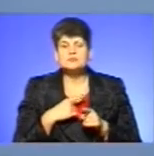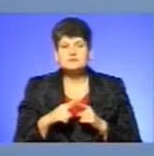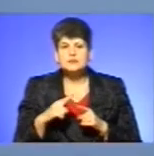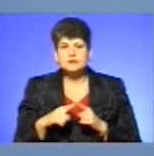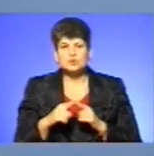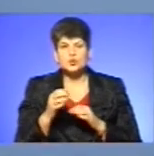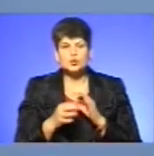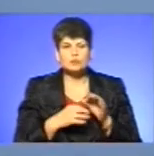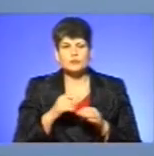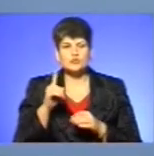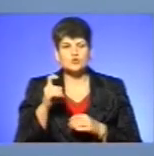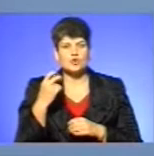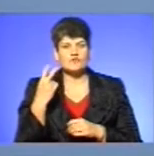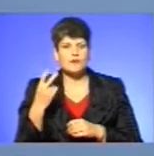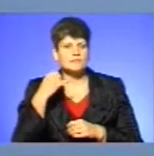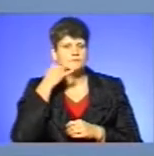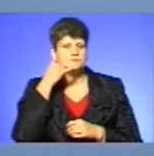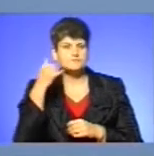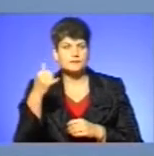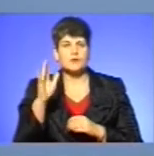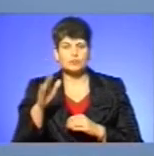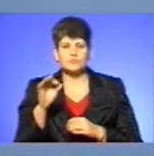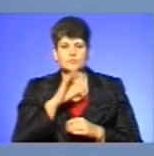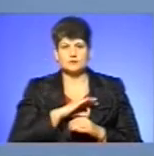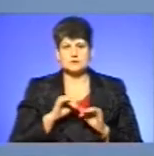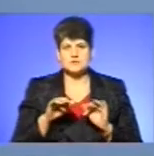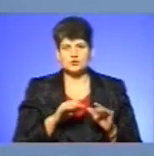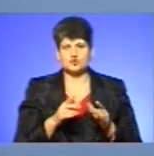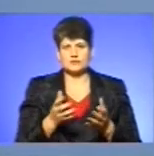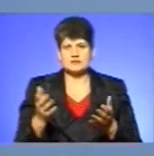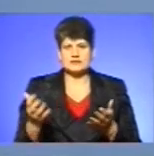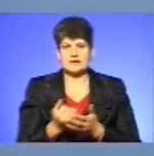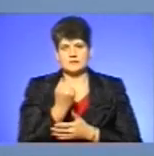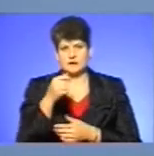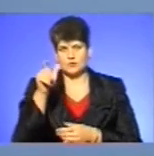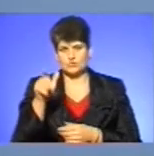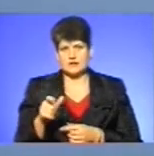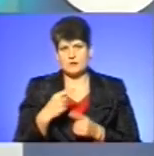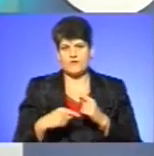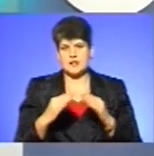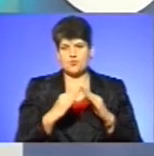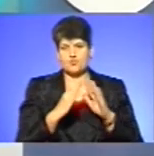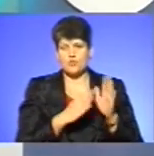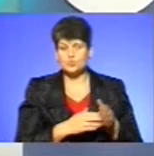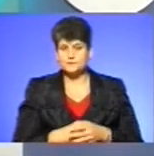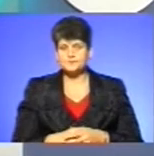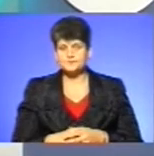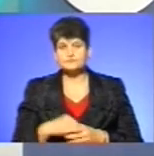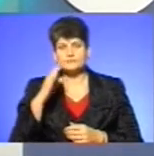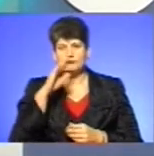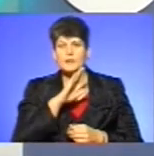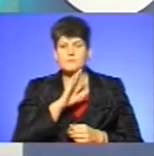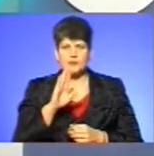круглодобовий телефон 102, звертатися, будемо вживати західів щодо встановлення такої людини. Повернення її додому. Але все ж таки батькам